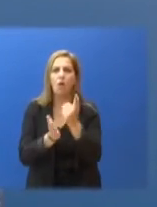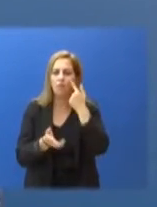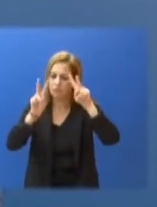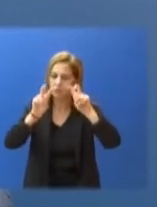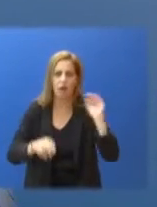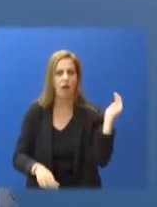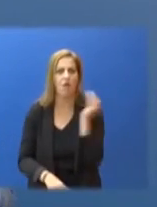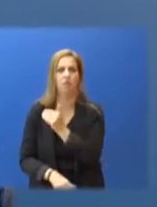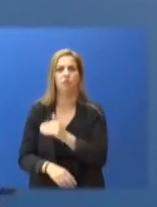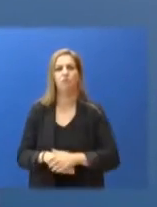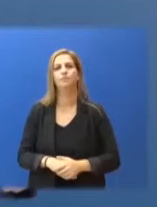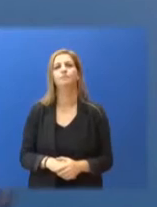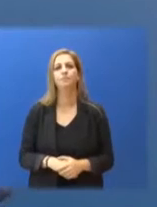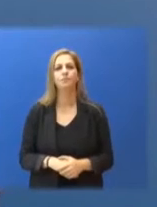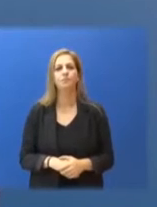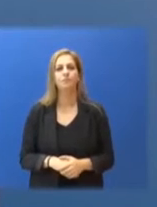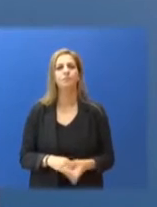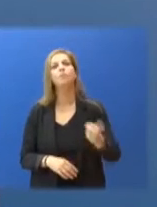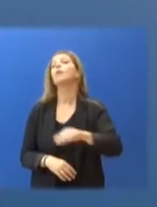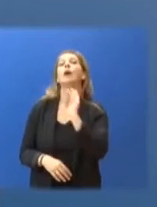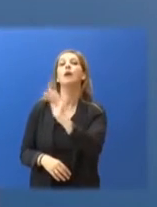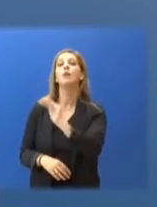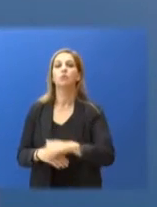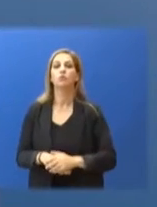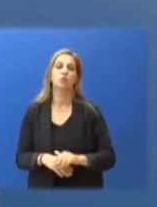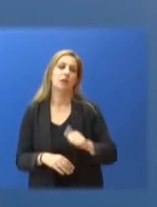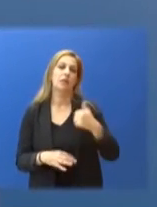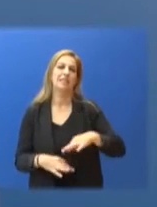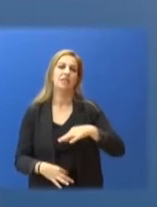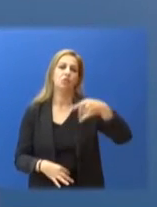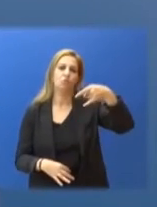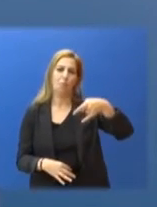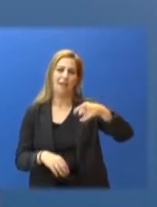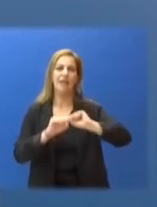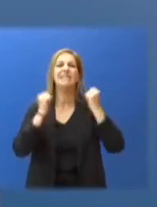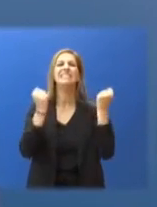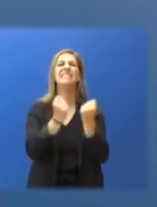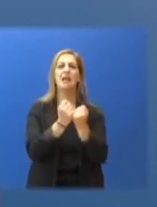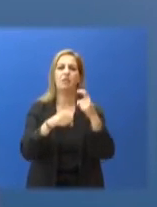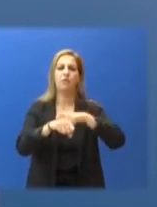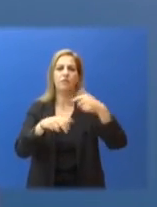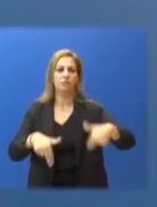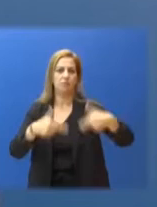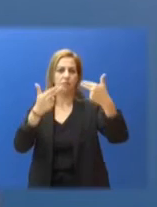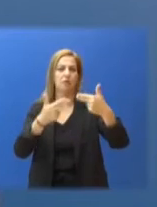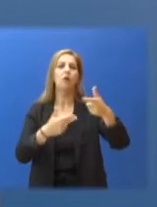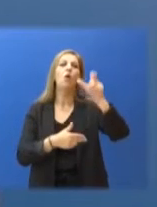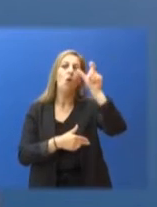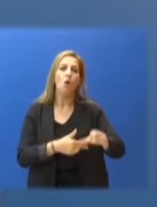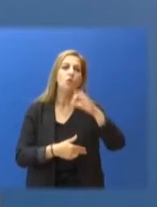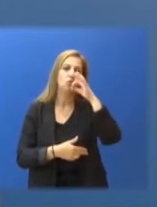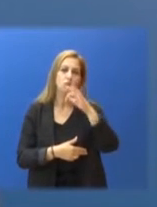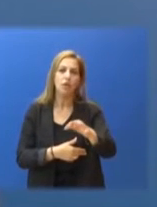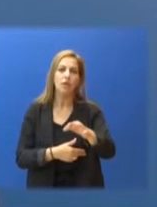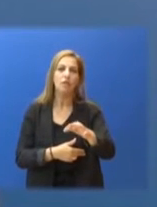παρότι ο ιός επιμένει, είμαστε σε θέση να ανοίξουμε βήμα, είμαστε σε θέση να το πράξουμε γιατί με σχεδιασμό και